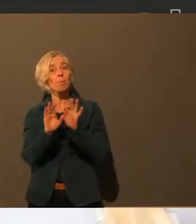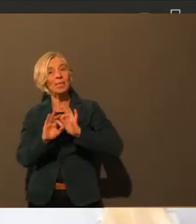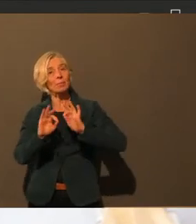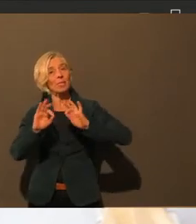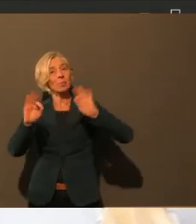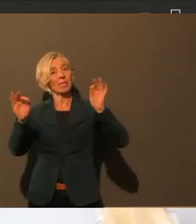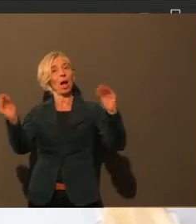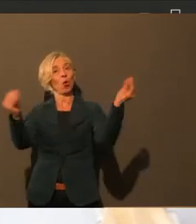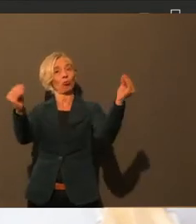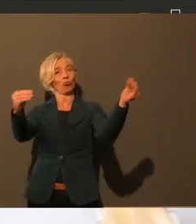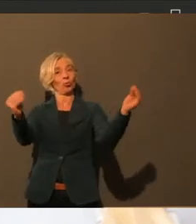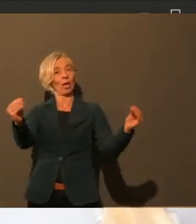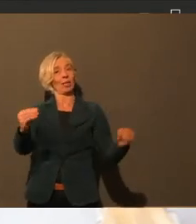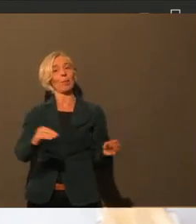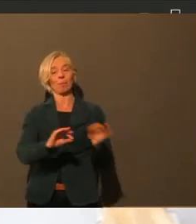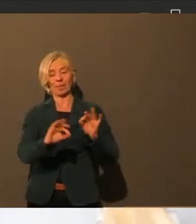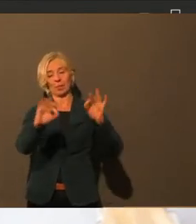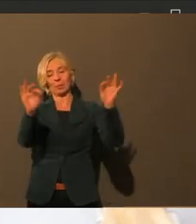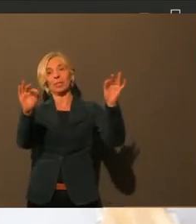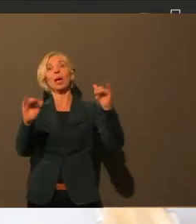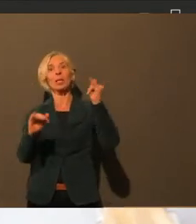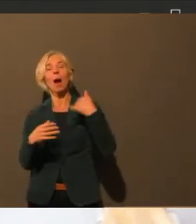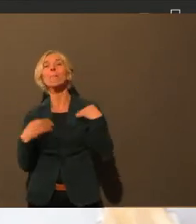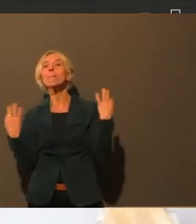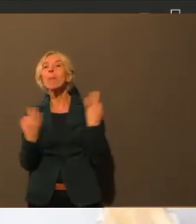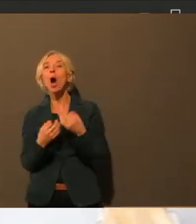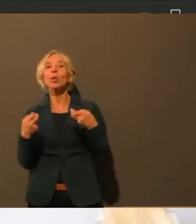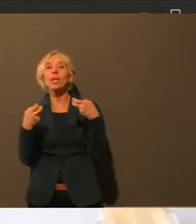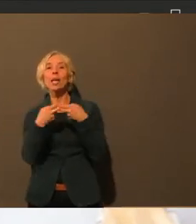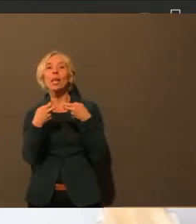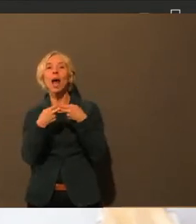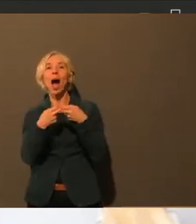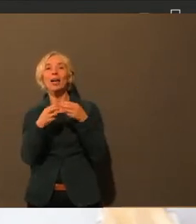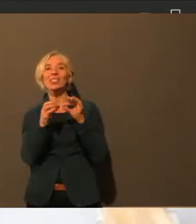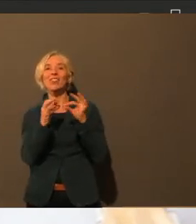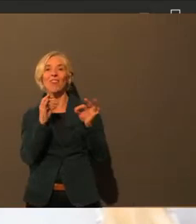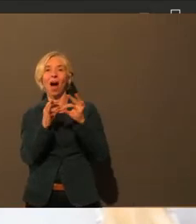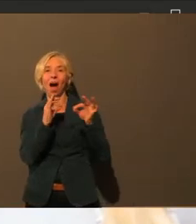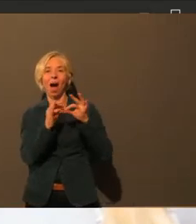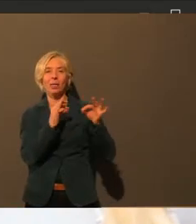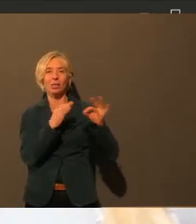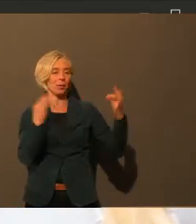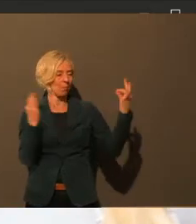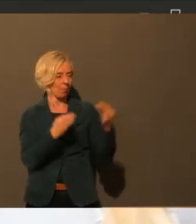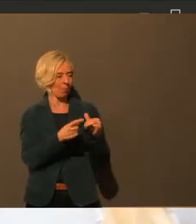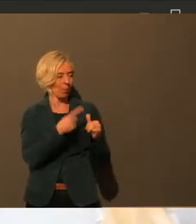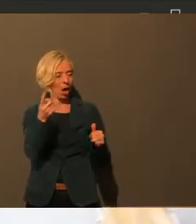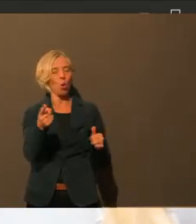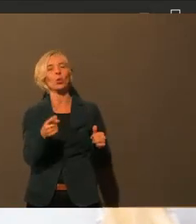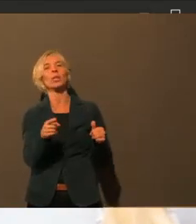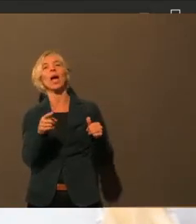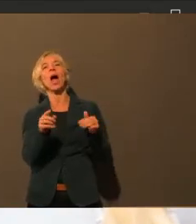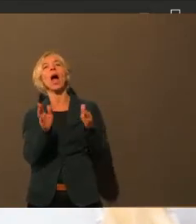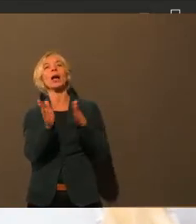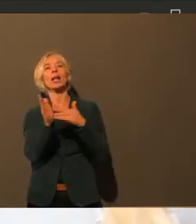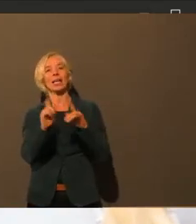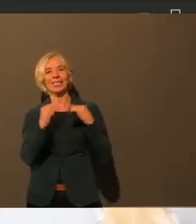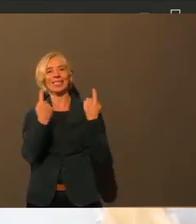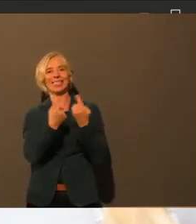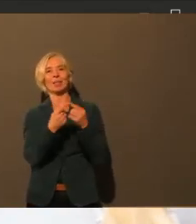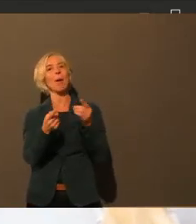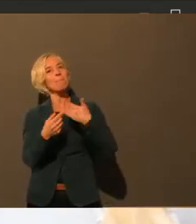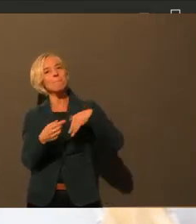einiges zu tun. Glasfaseranschlüsse müssen gelegt werden. Digitale Klassenzimmer entstehen an unseren Schulen und